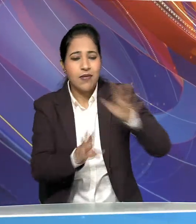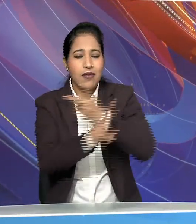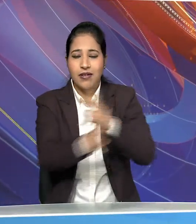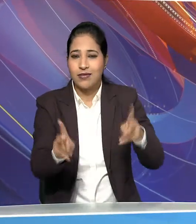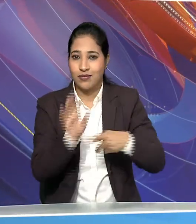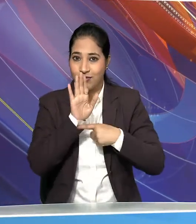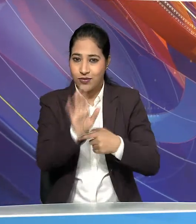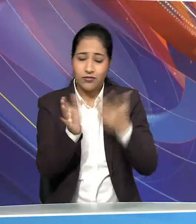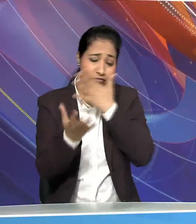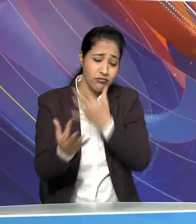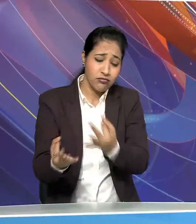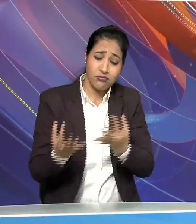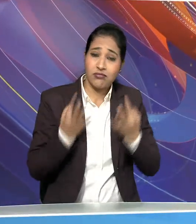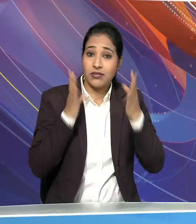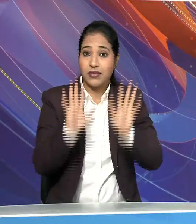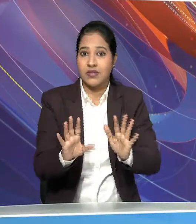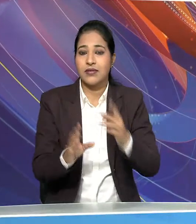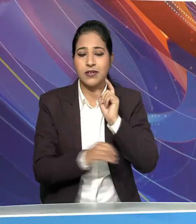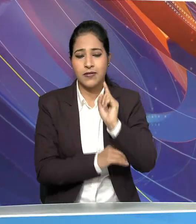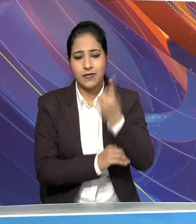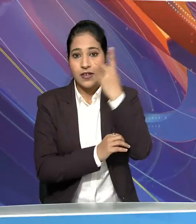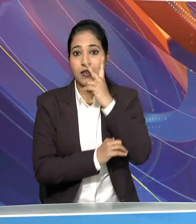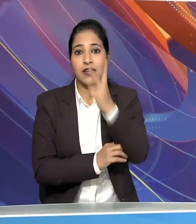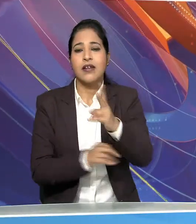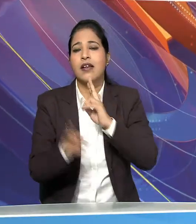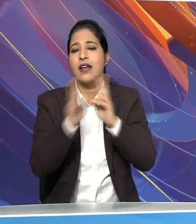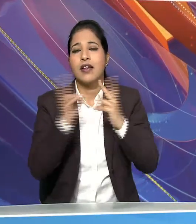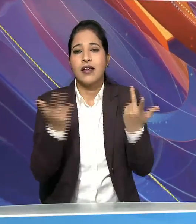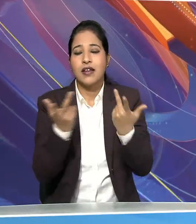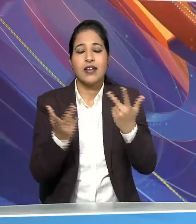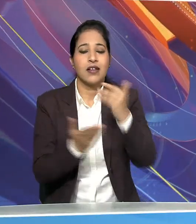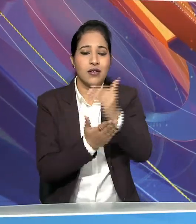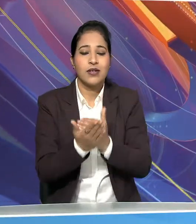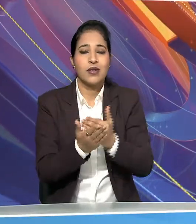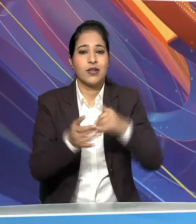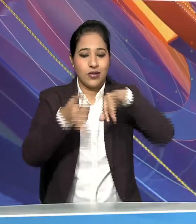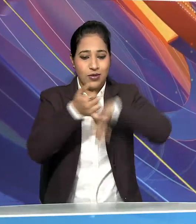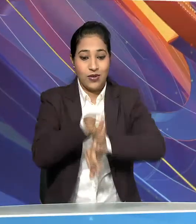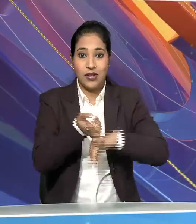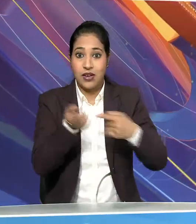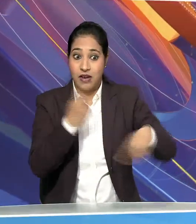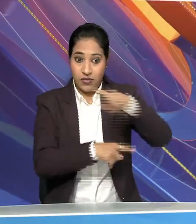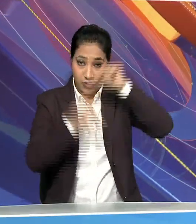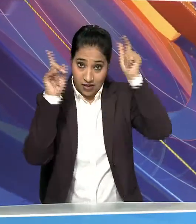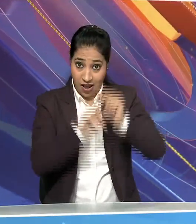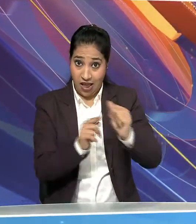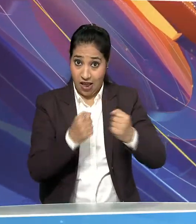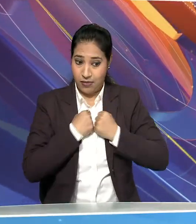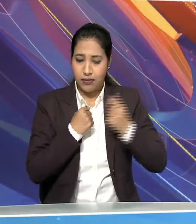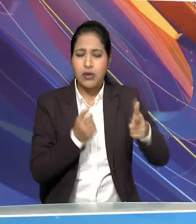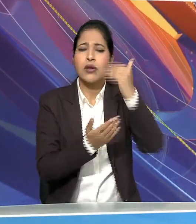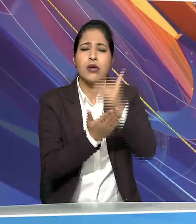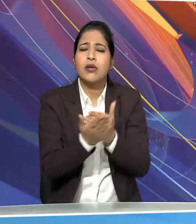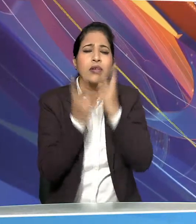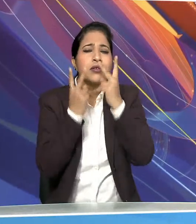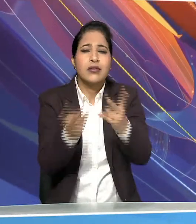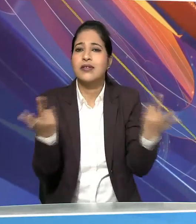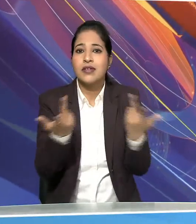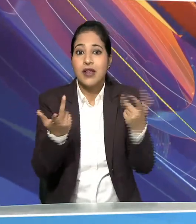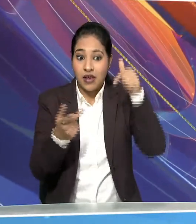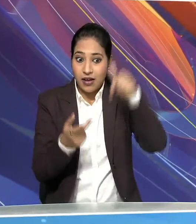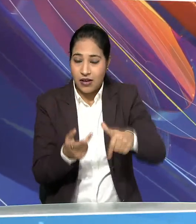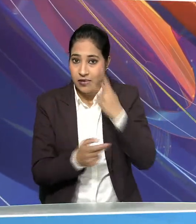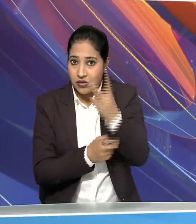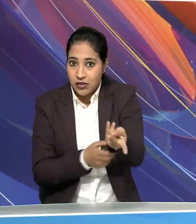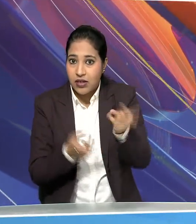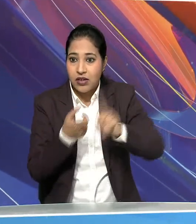वाले शांदार धारवाहिकों की तो चलिए सबसे पहले बात करेंगे धारवाहिक स्वराज की सुराज के आज के एपिसोड में आपको देखने को मिलेगा